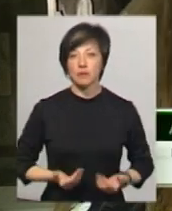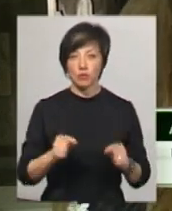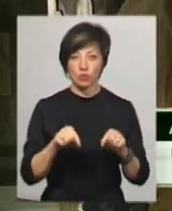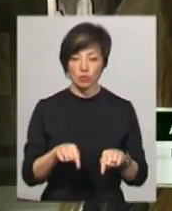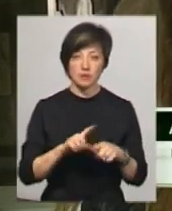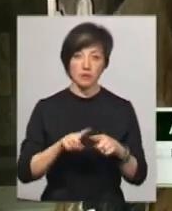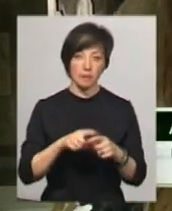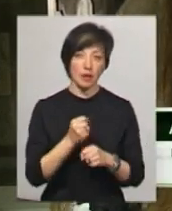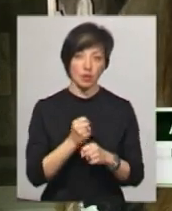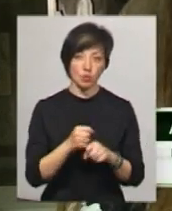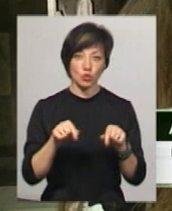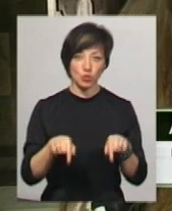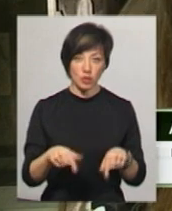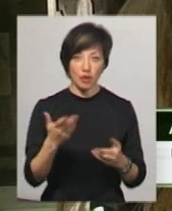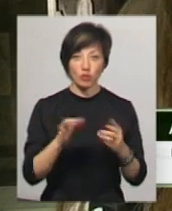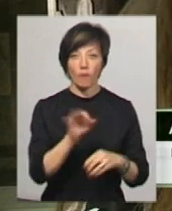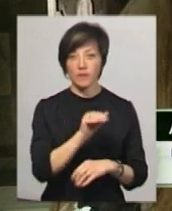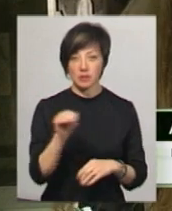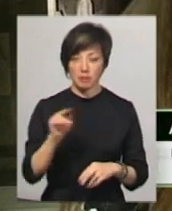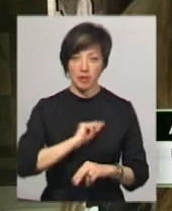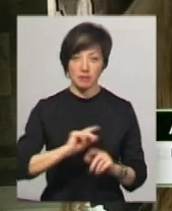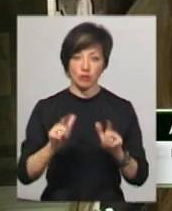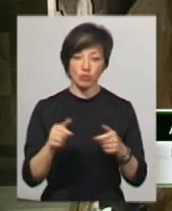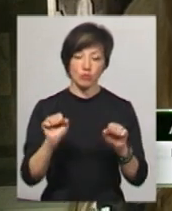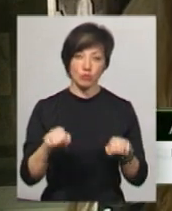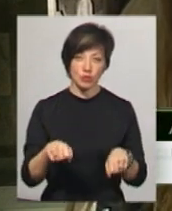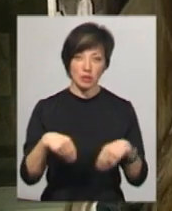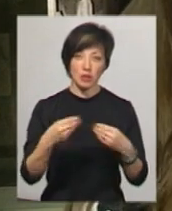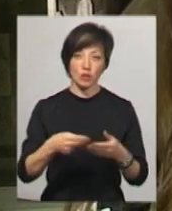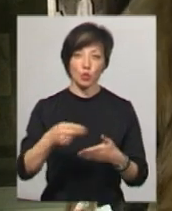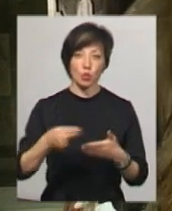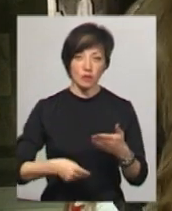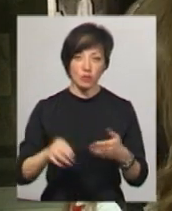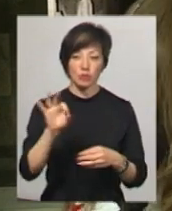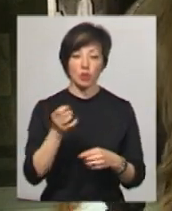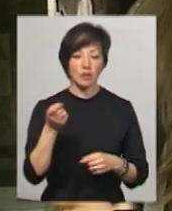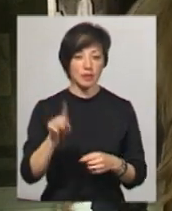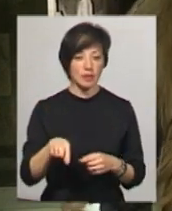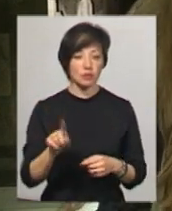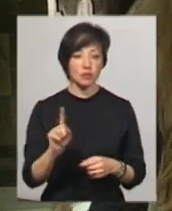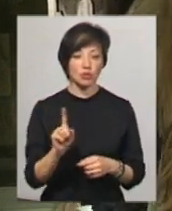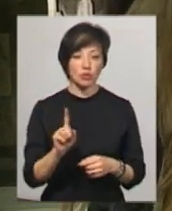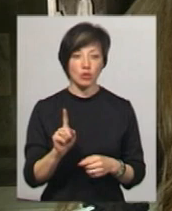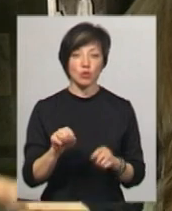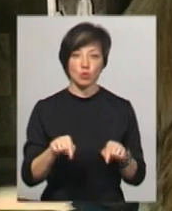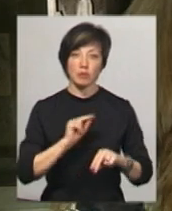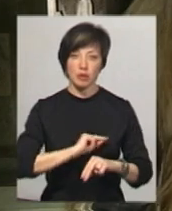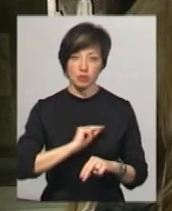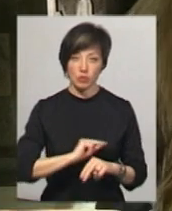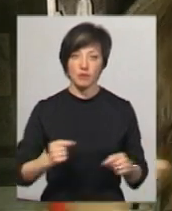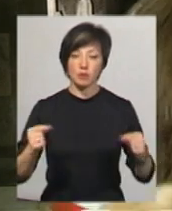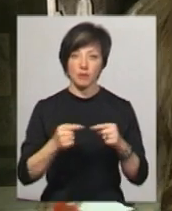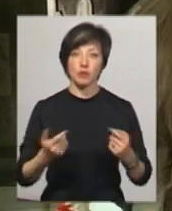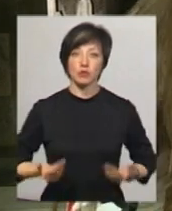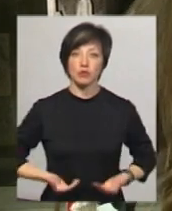скоріш за все, вона працює тут. Працює, якщо офіційно працевлаштована, то їй може роботодавець надати довідку про те, що вона тут працює, відповідно